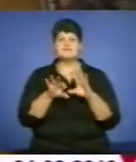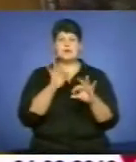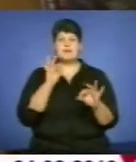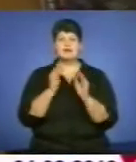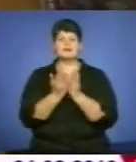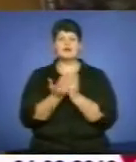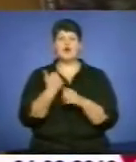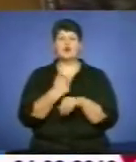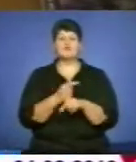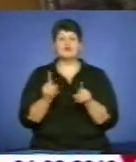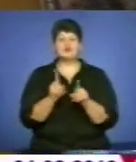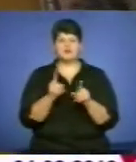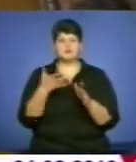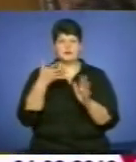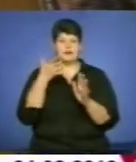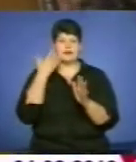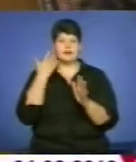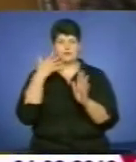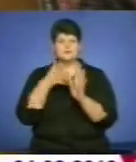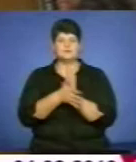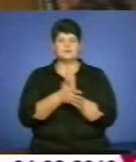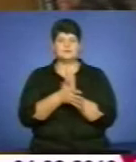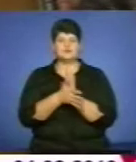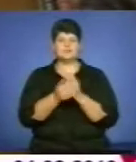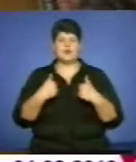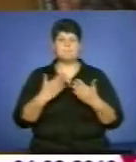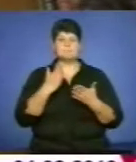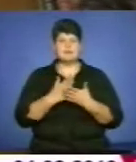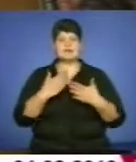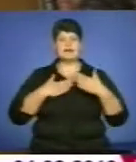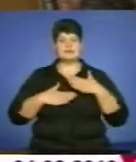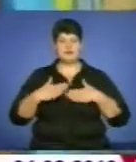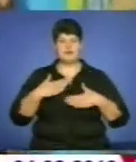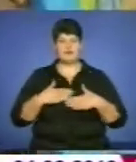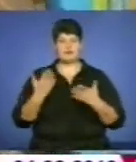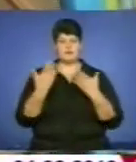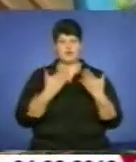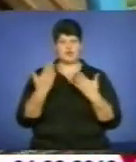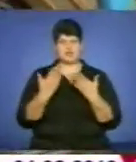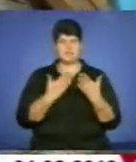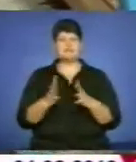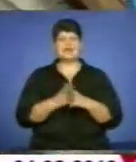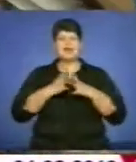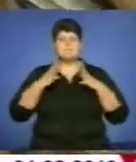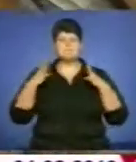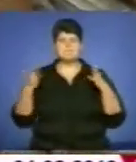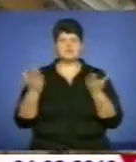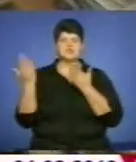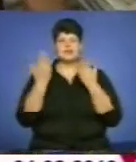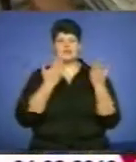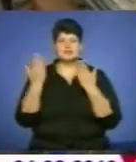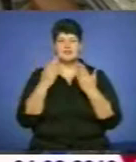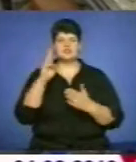головне, щоб вона легко сприймалася? Щоб я мала задоволення від прочитаного. Найбільш начитана у Європі нація